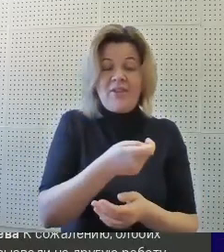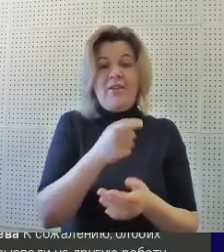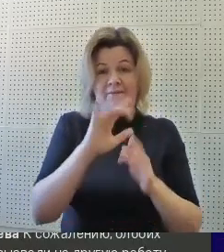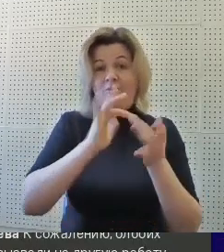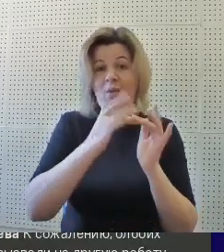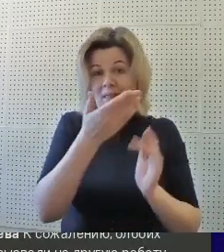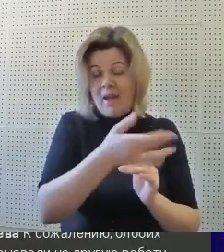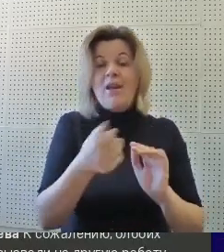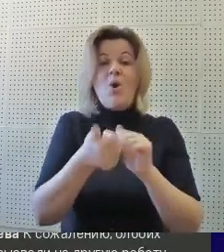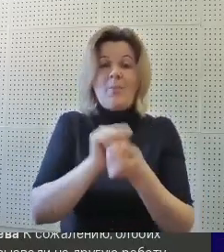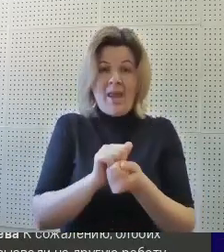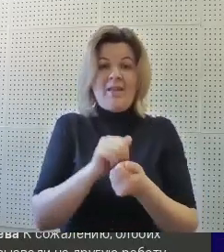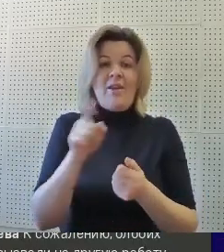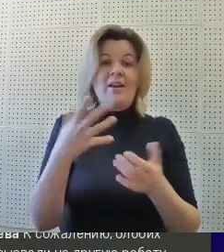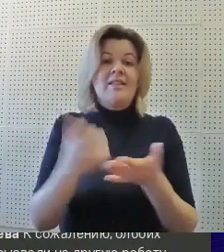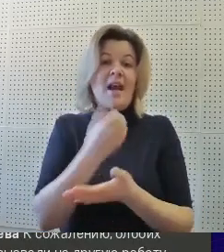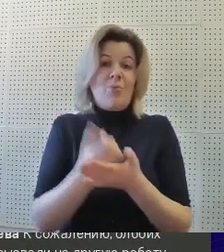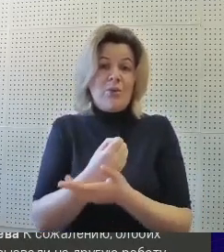заработанную валюту на сувениры.